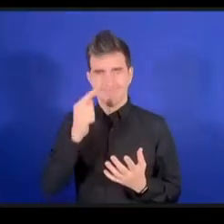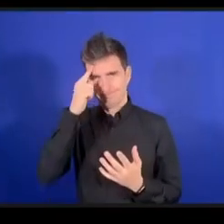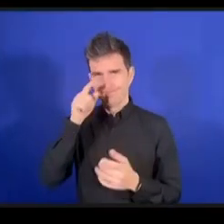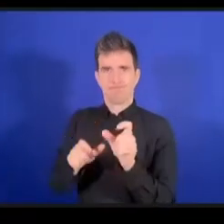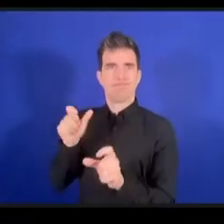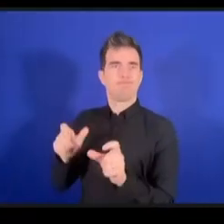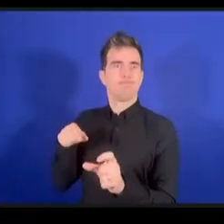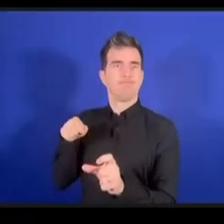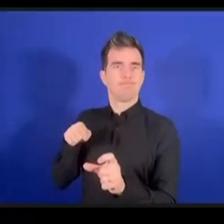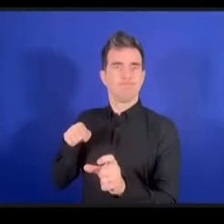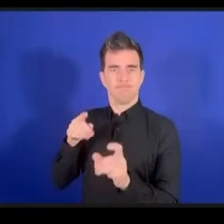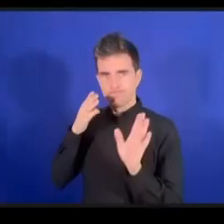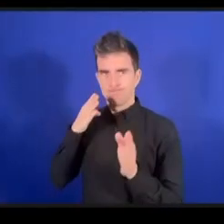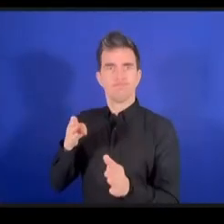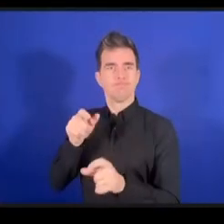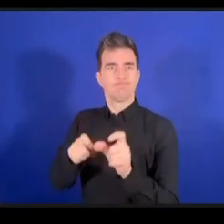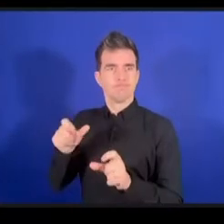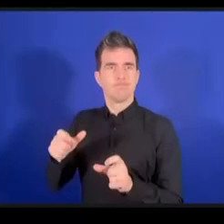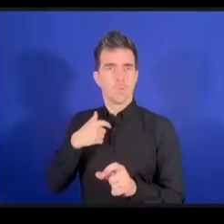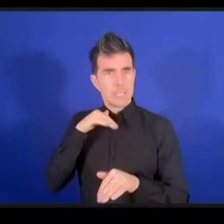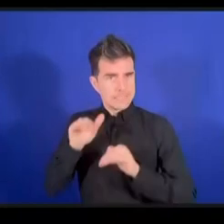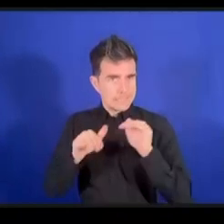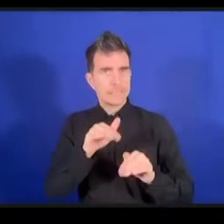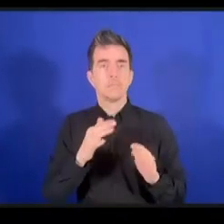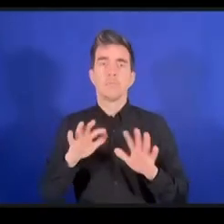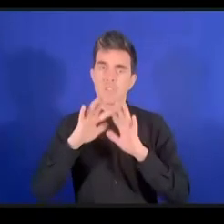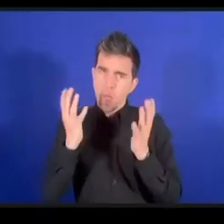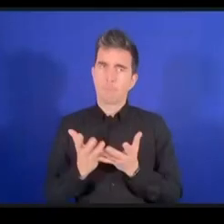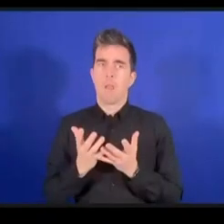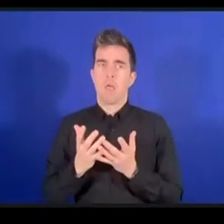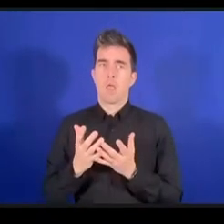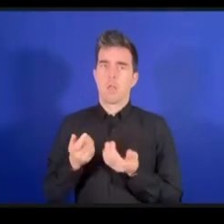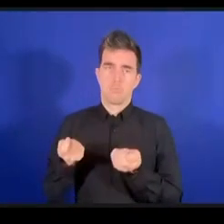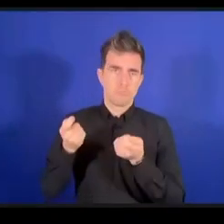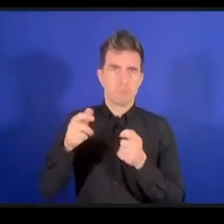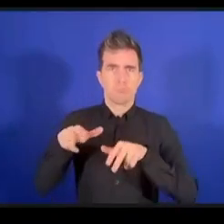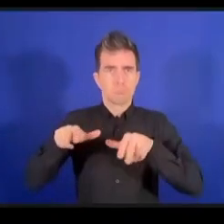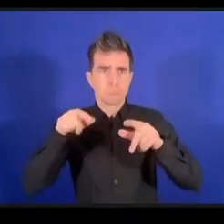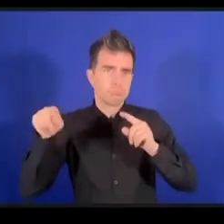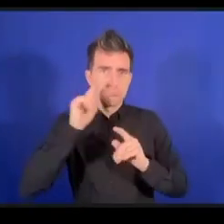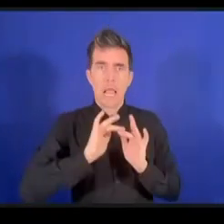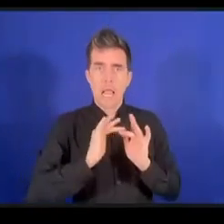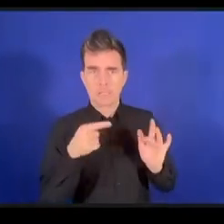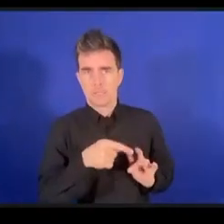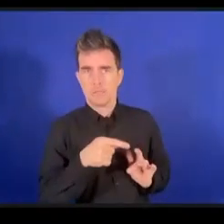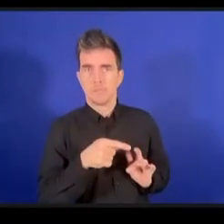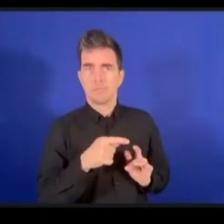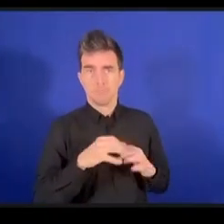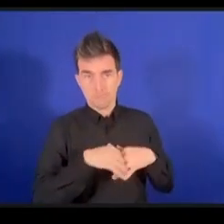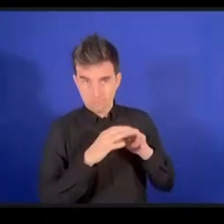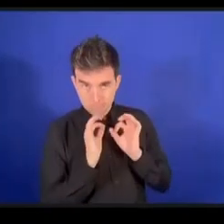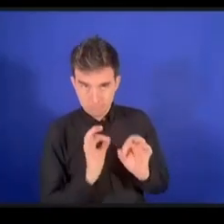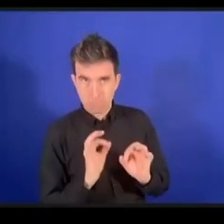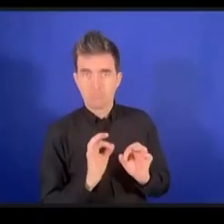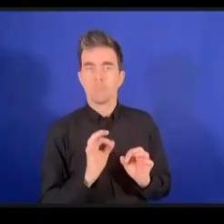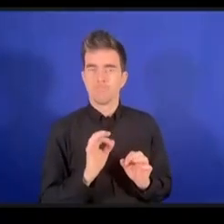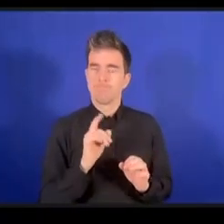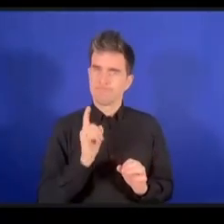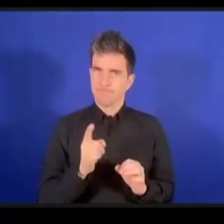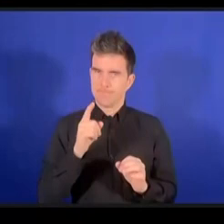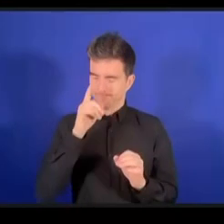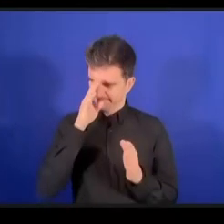أعتقد تدعو إلى الحوكمة ويجب أن تكون تركز